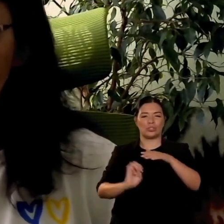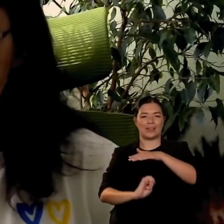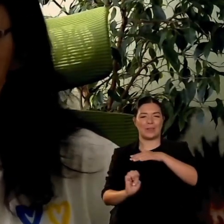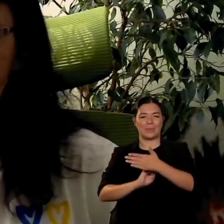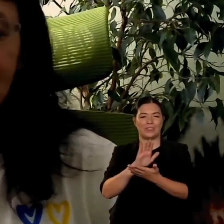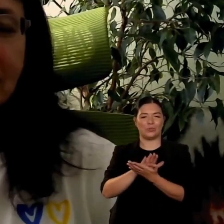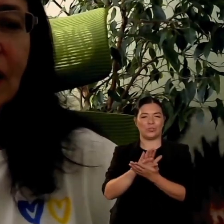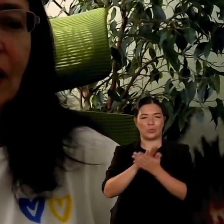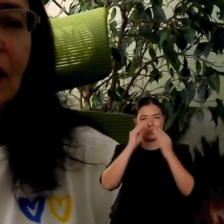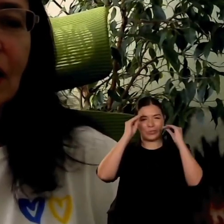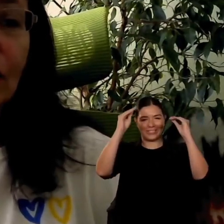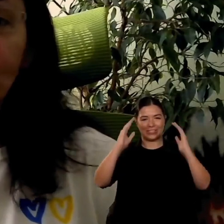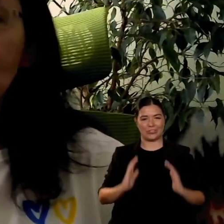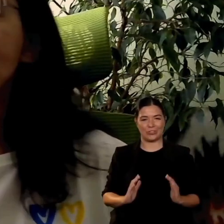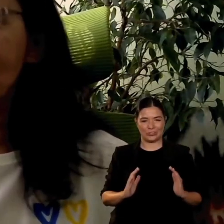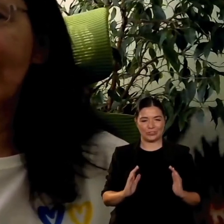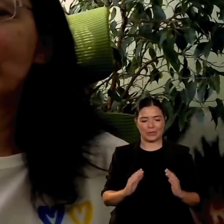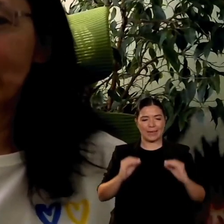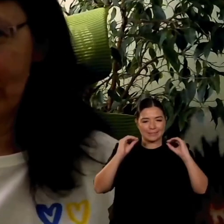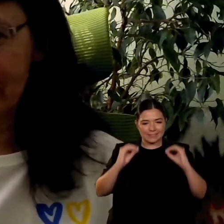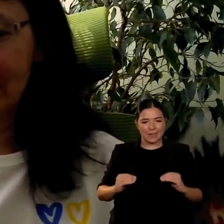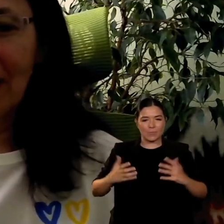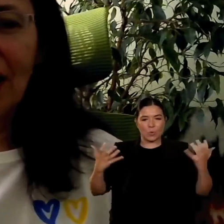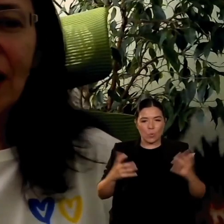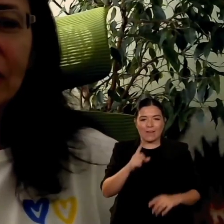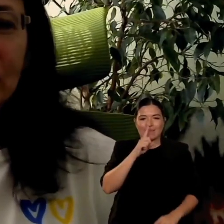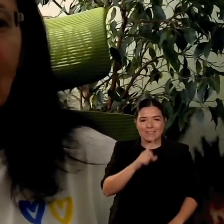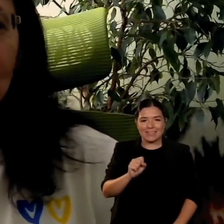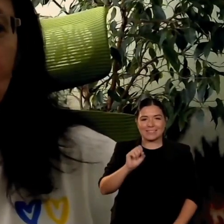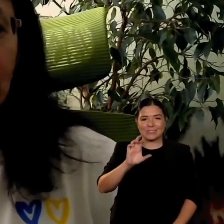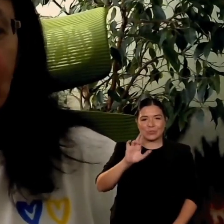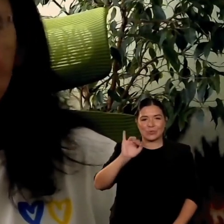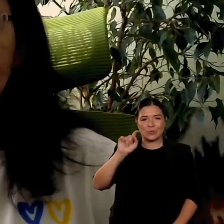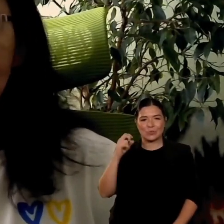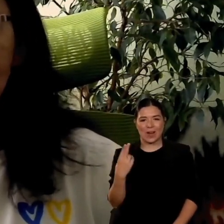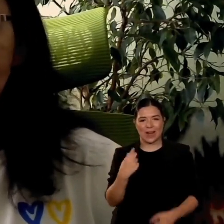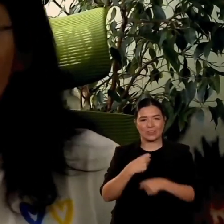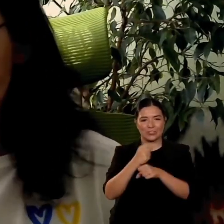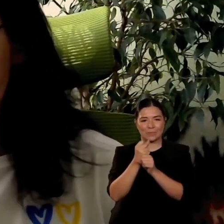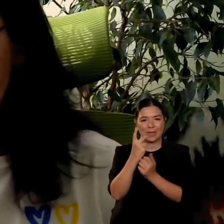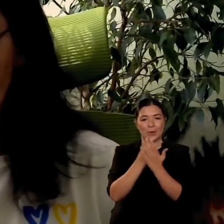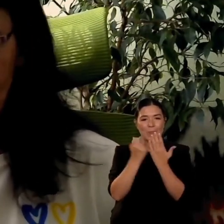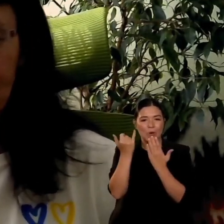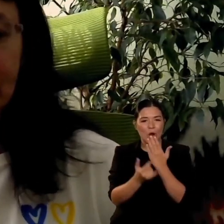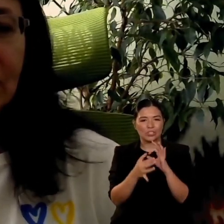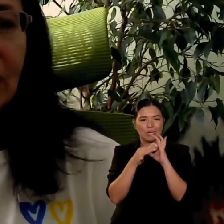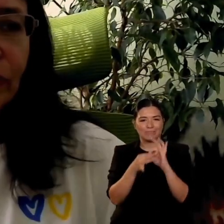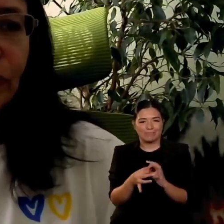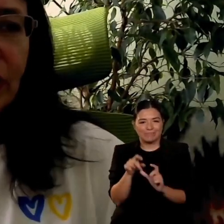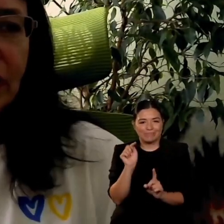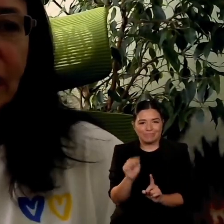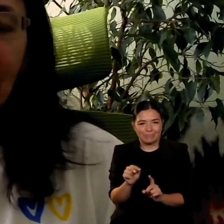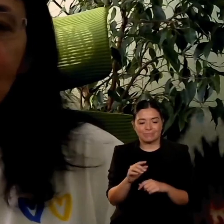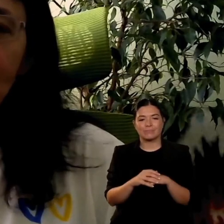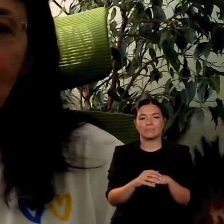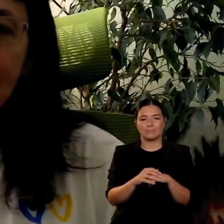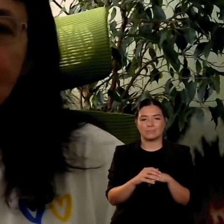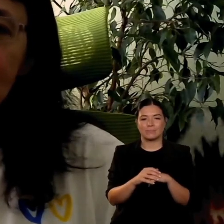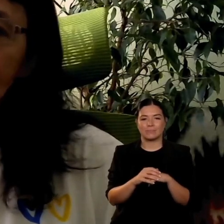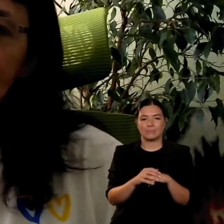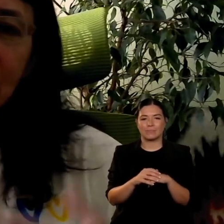Scratch c'è stato ci sono state una serie di eventi per allievi e per educatori fino a